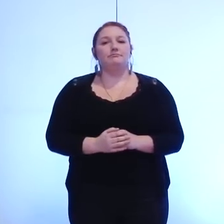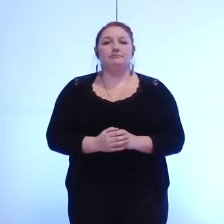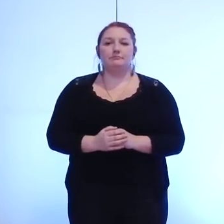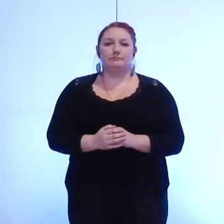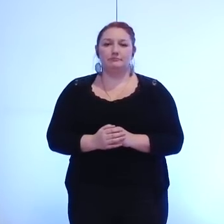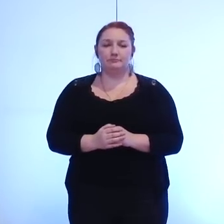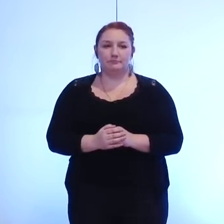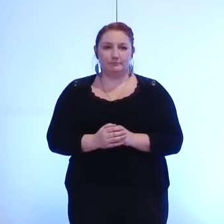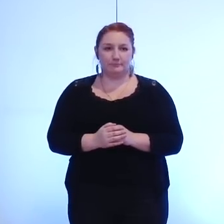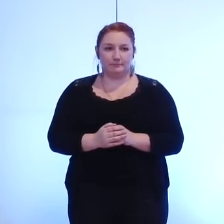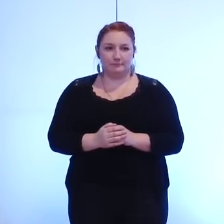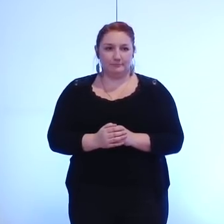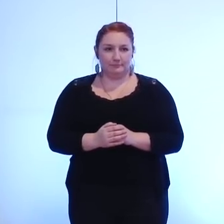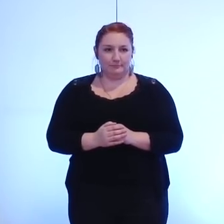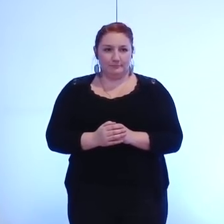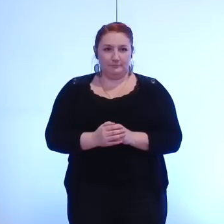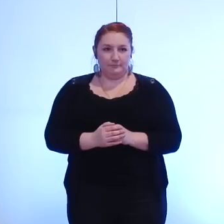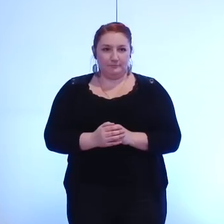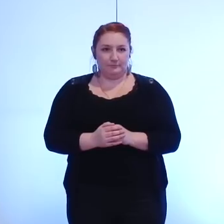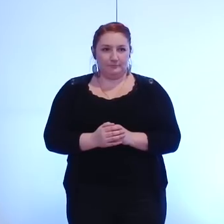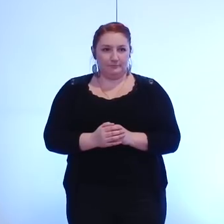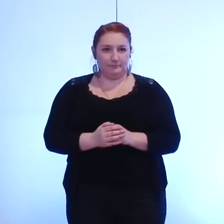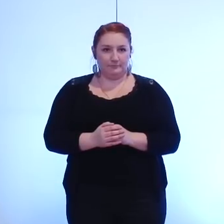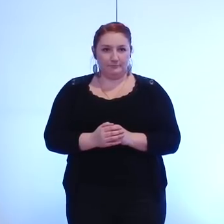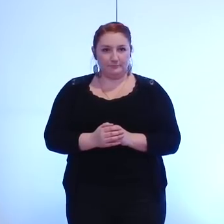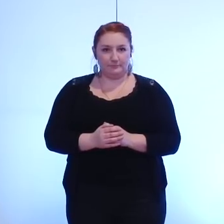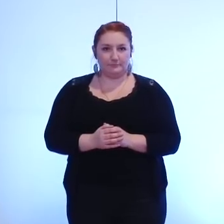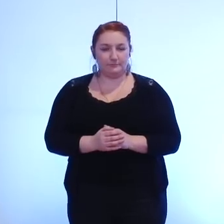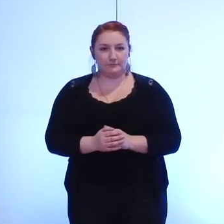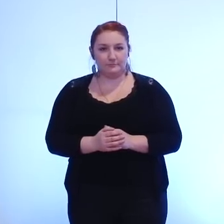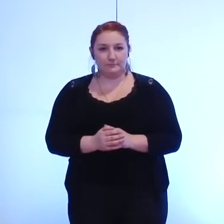Boileau Marivonne, c'est lui qui a le pouvoir,